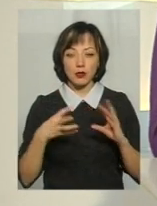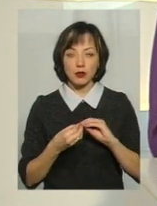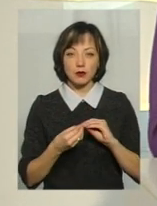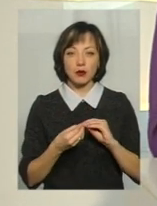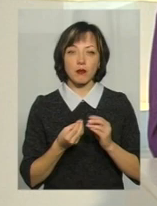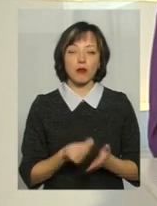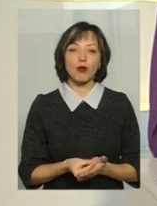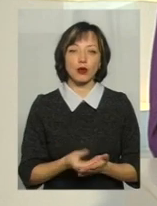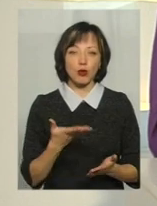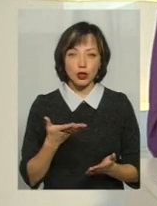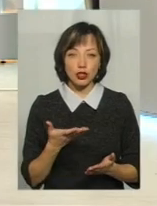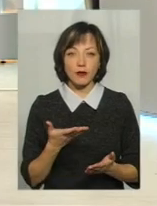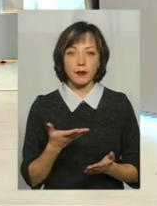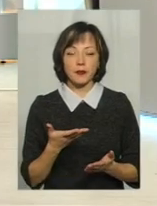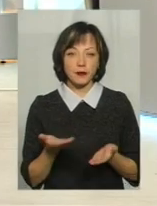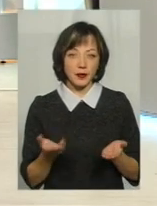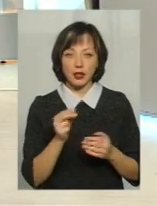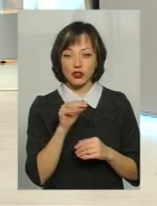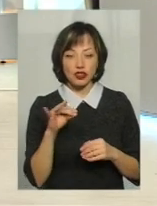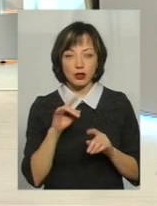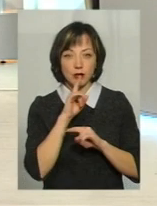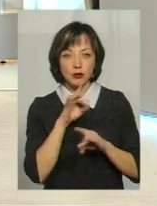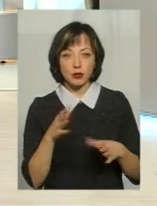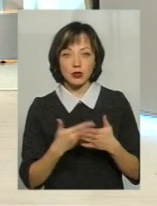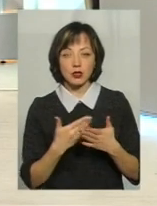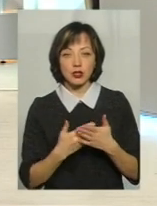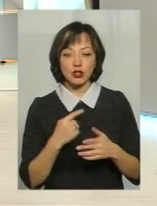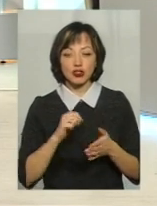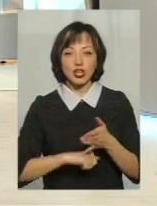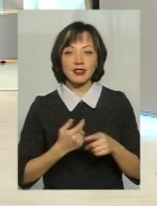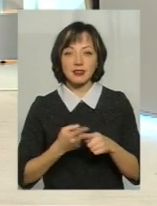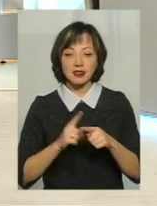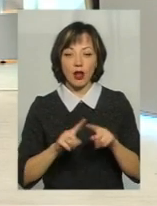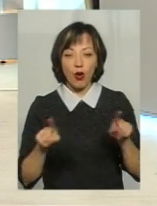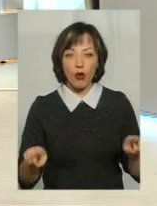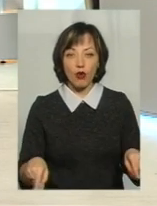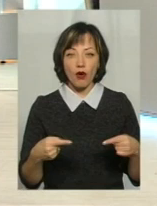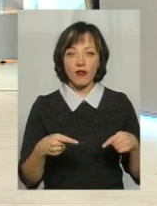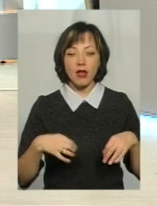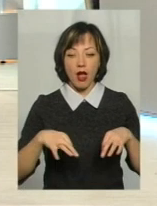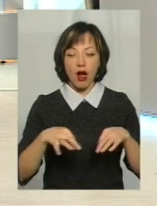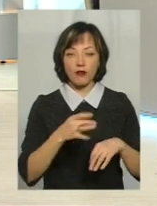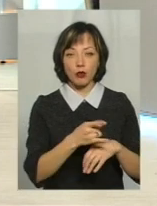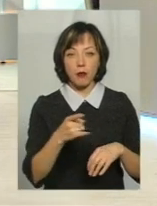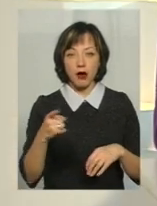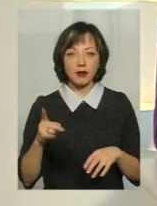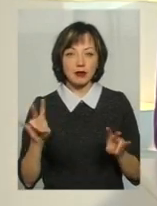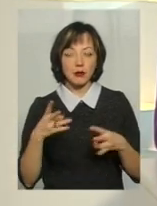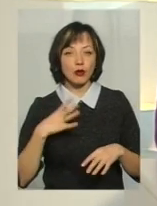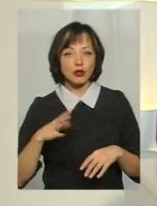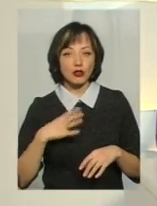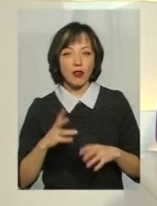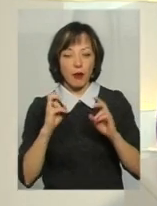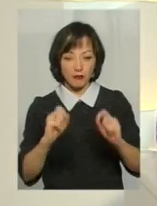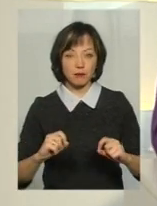дещо він подорожчав. Чи не стане... Через оце оновлення автопарку перевізників, чи не слід нам очікувати на